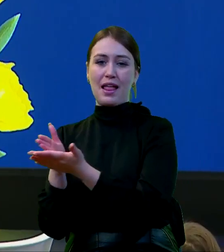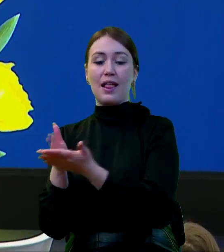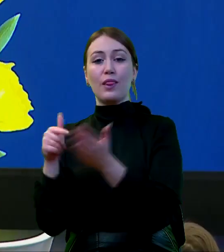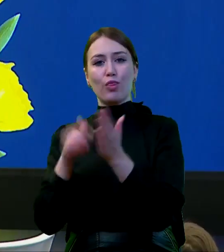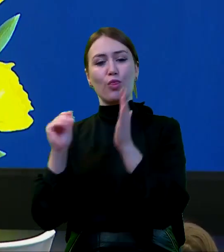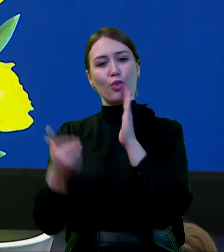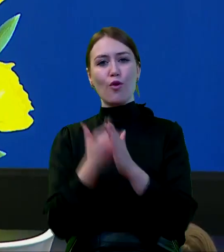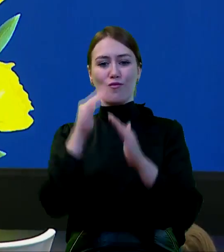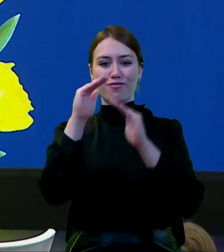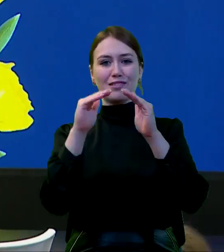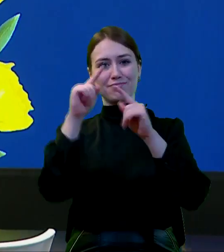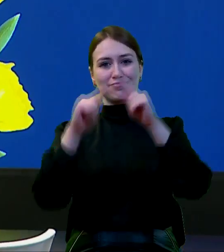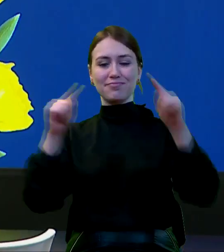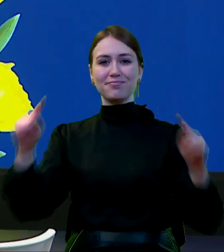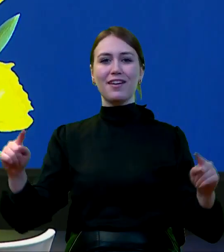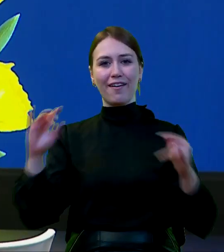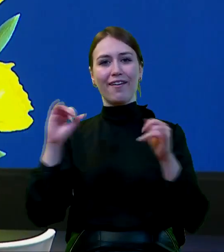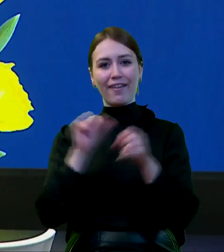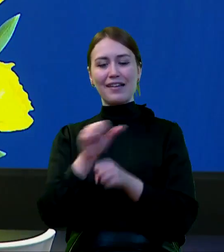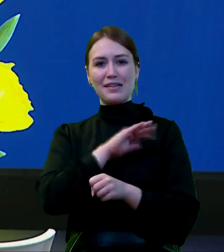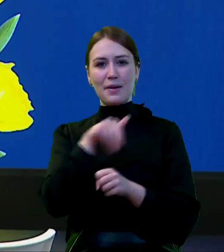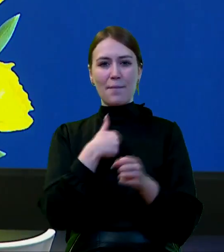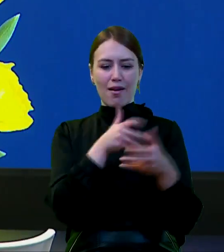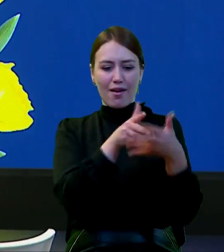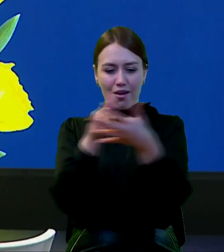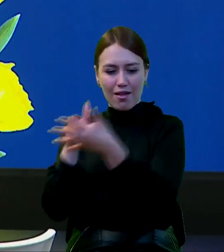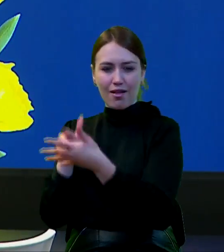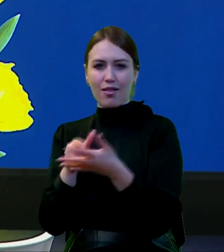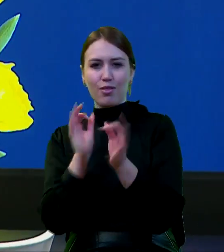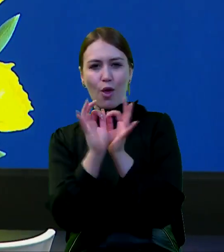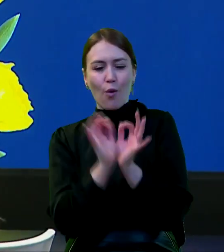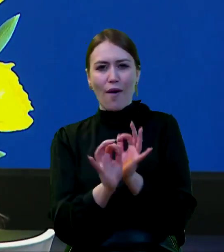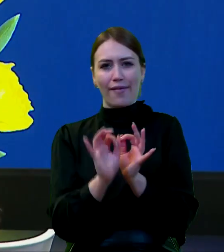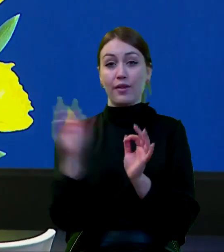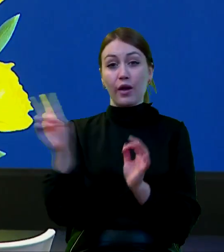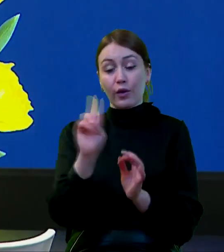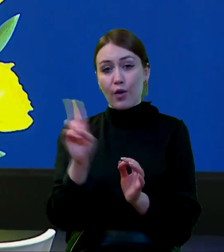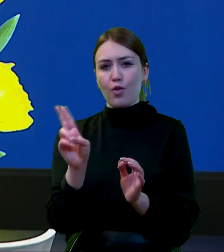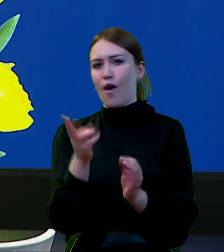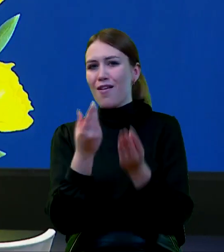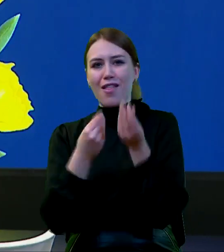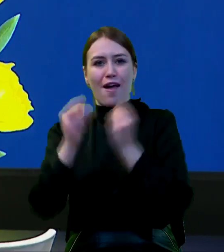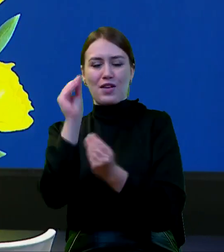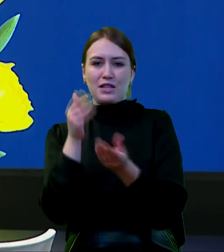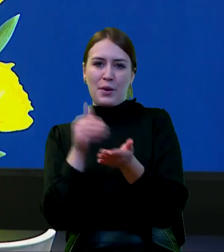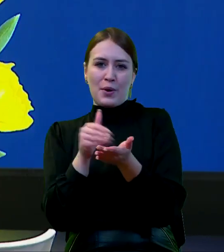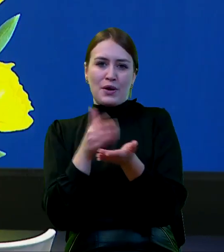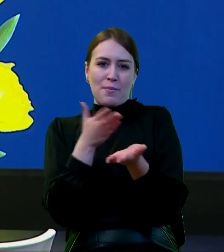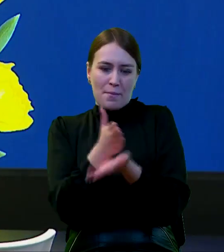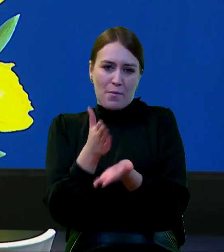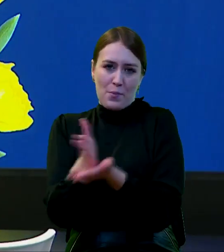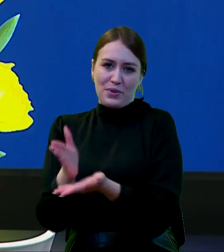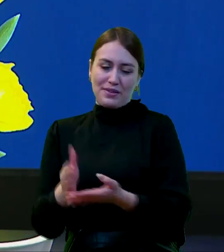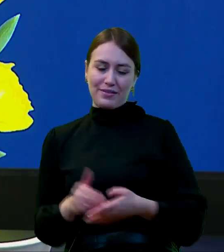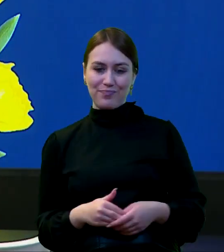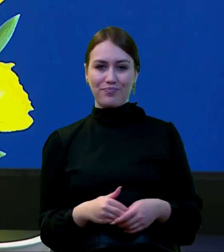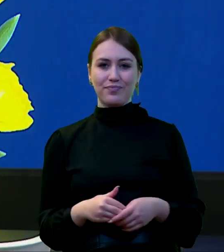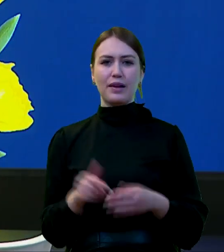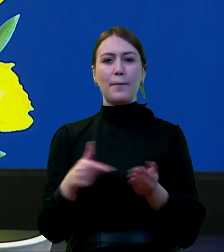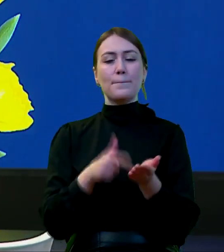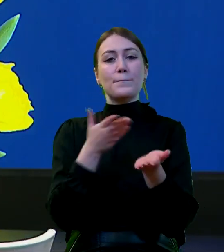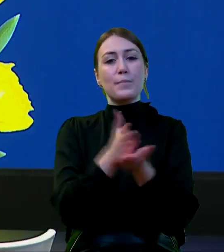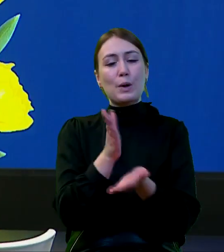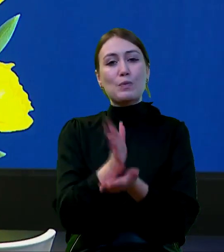nowa skala, która pozwala precyzyjnie określać, komu najwięcej pomocy potrzeba. Tą